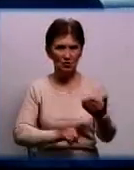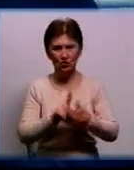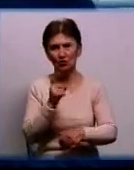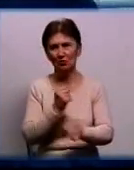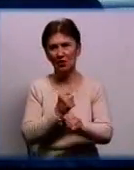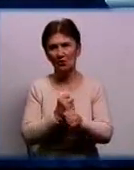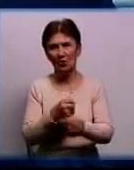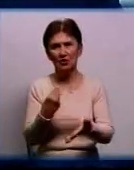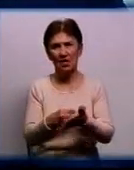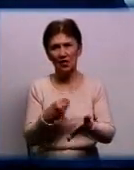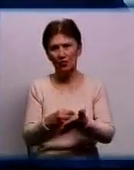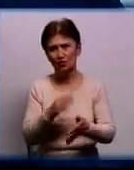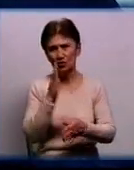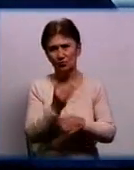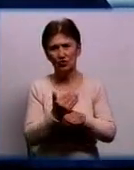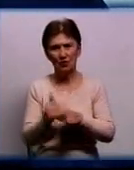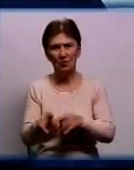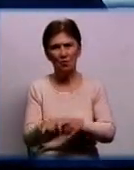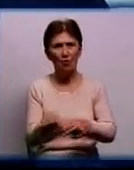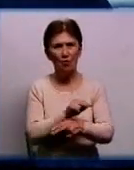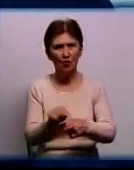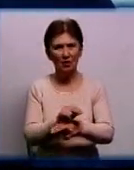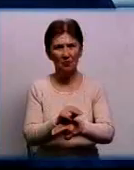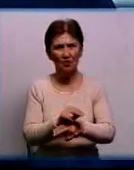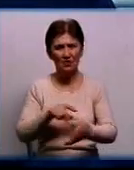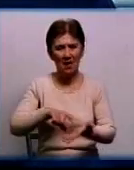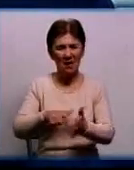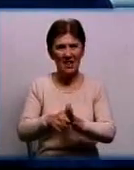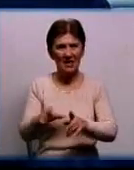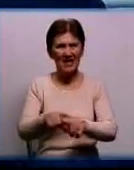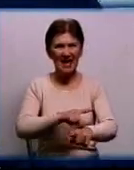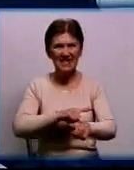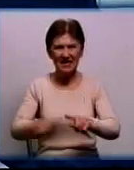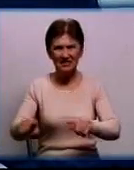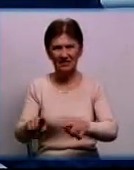Кошти для цього виділення по ремонту палати інтенсивної терапії.